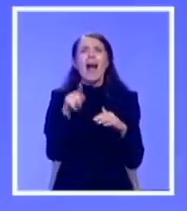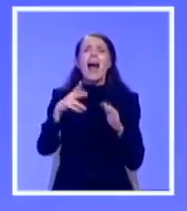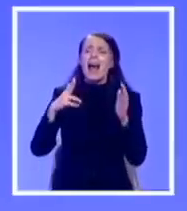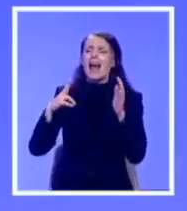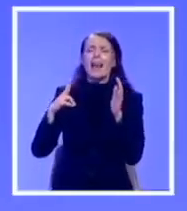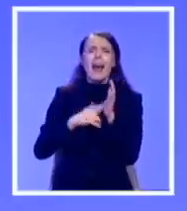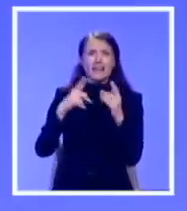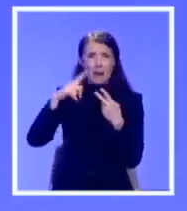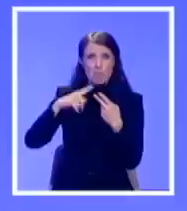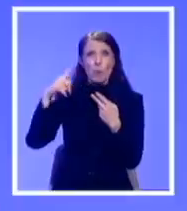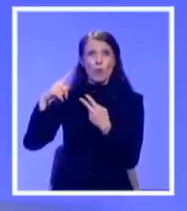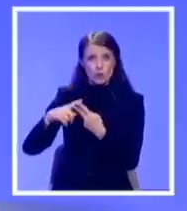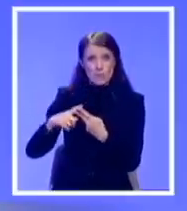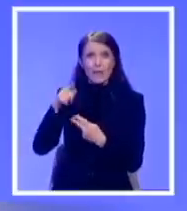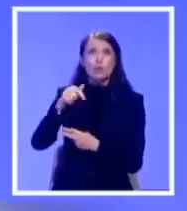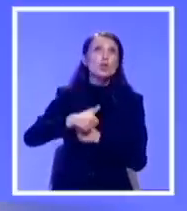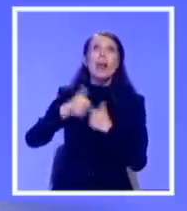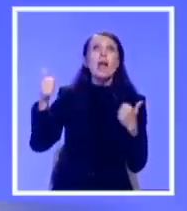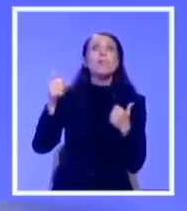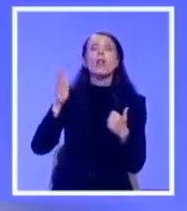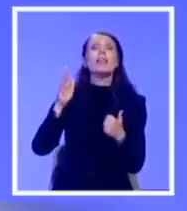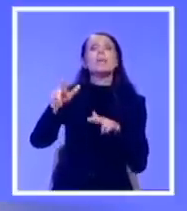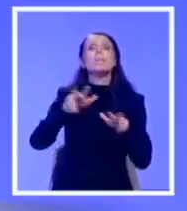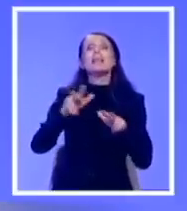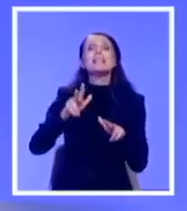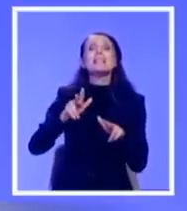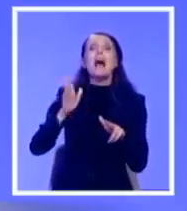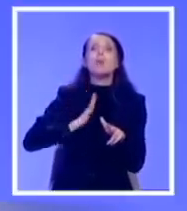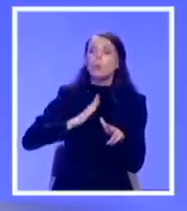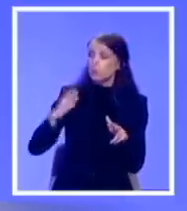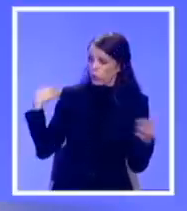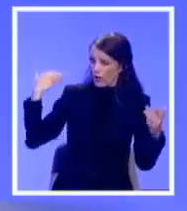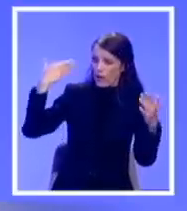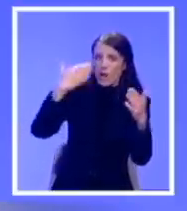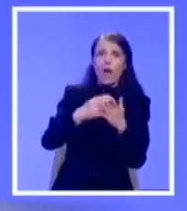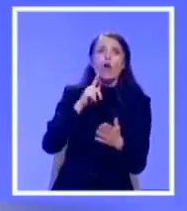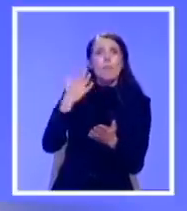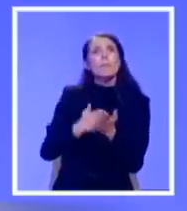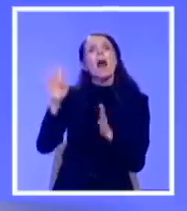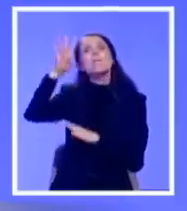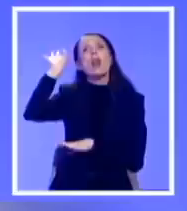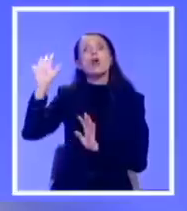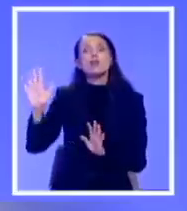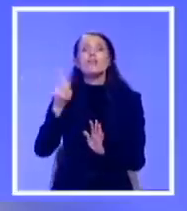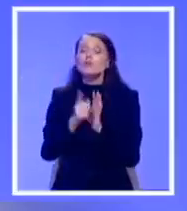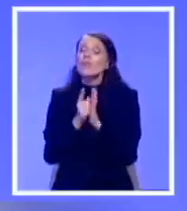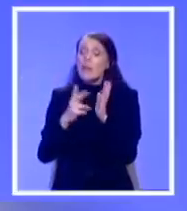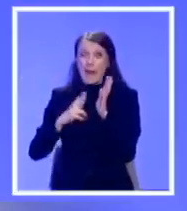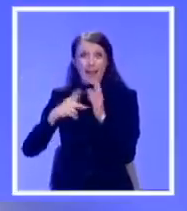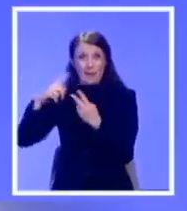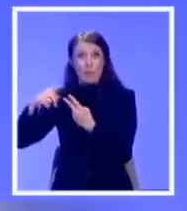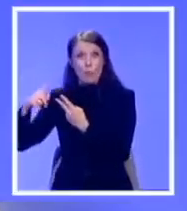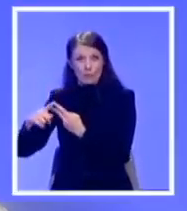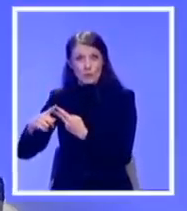ministar Slobodan Milošić. Dakle, za vreme Nade Popović-Perišić budžet za kulturu je bio